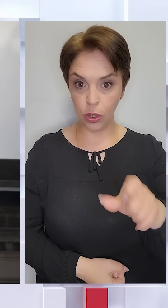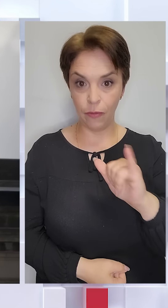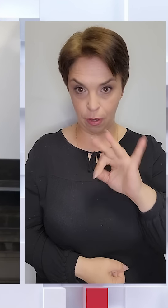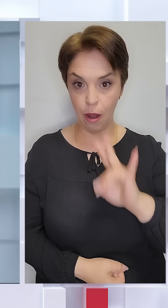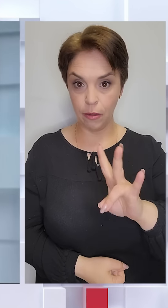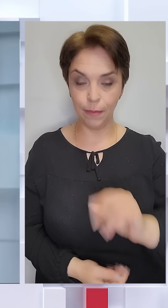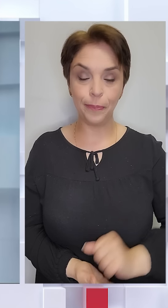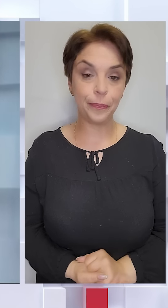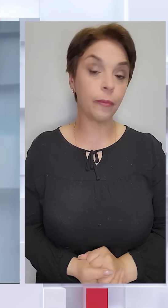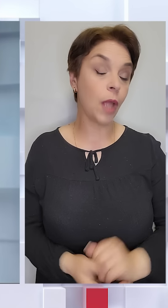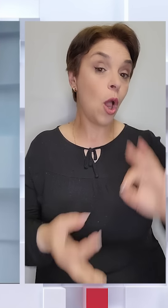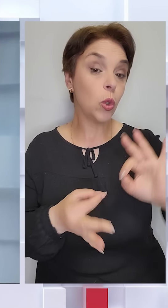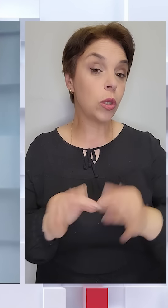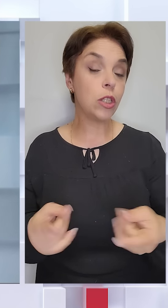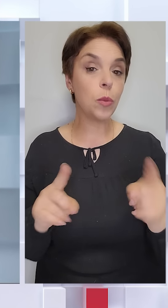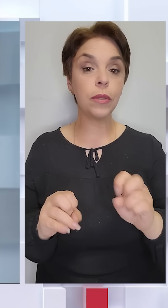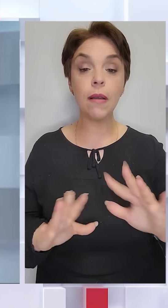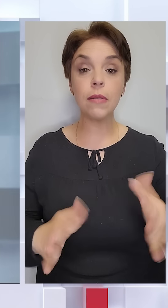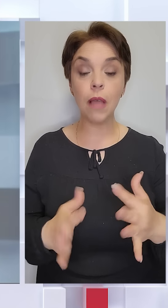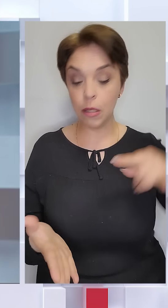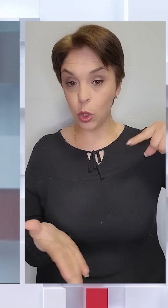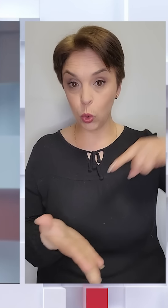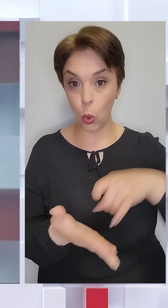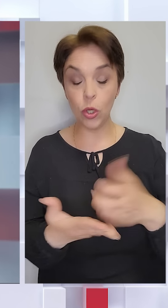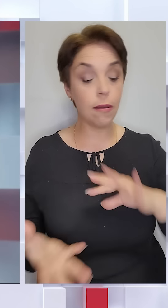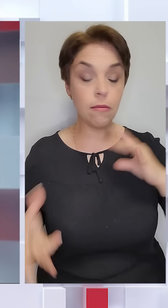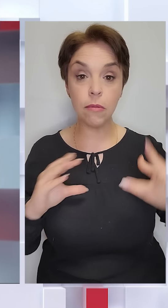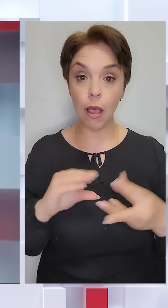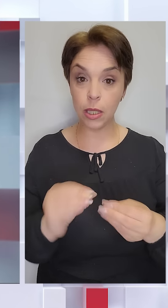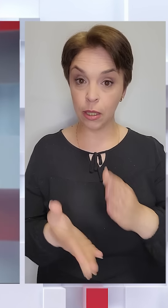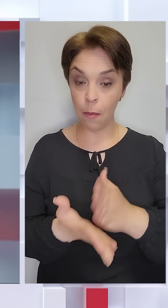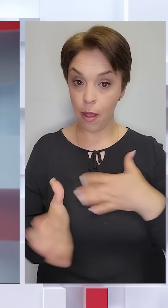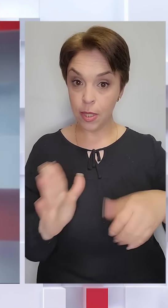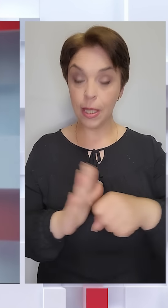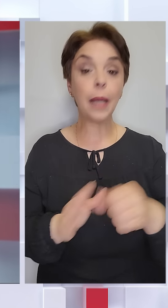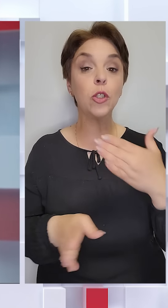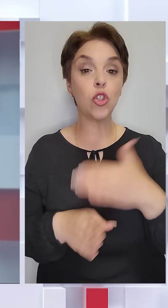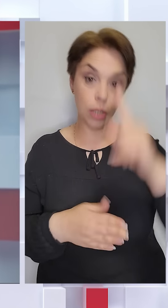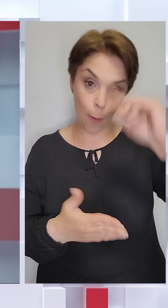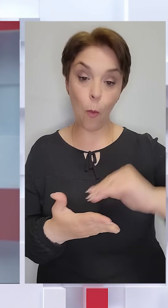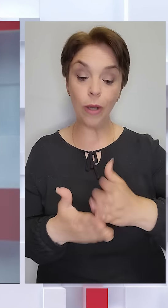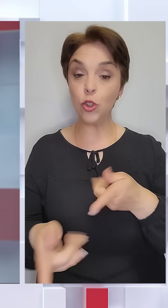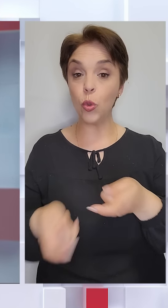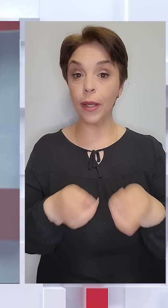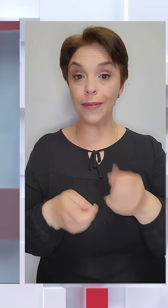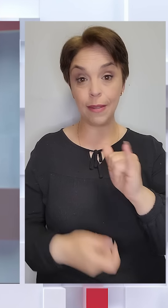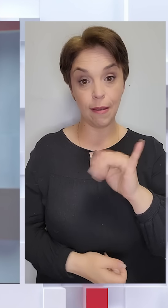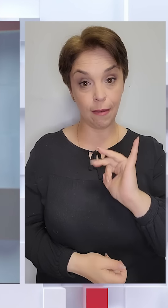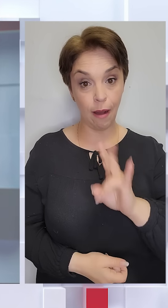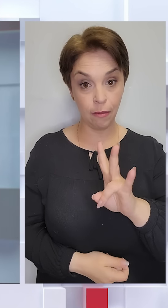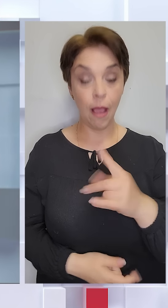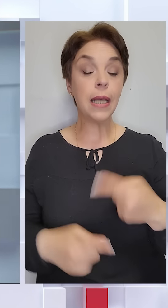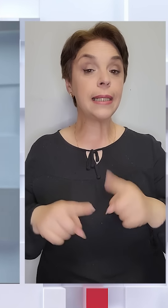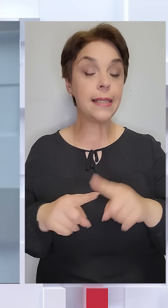Ірані». Докладніше про те, як сталася троща і які наслідки матиме загибель частини політичного керівництва Ірану для